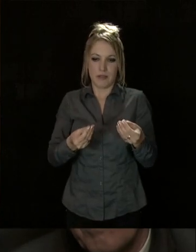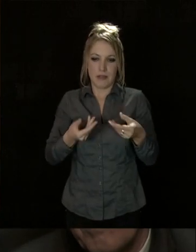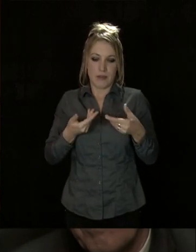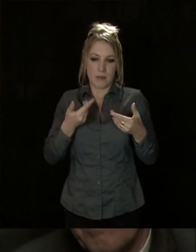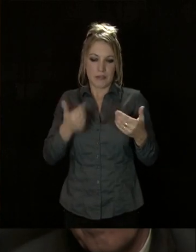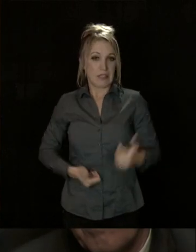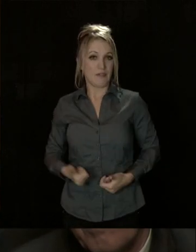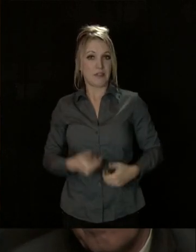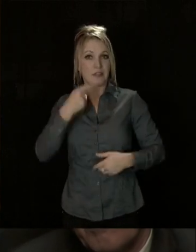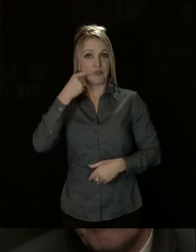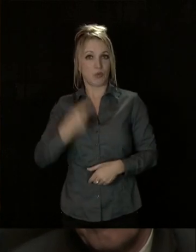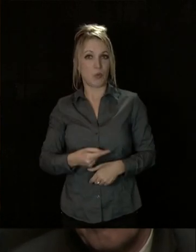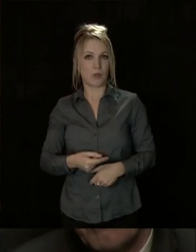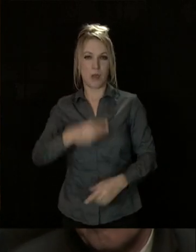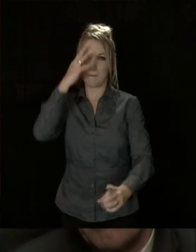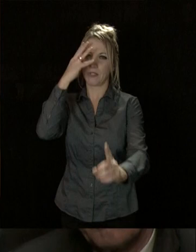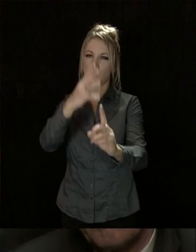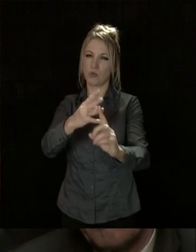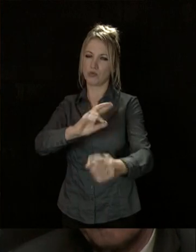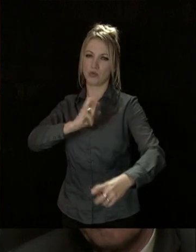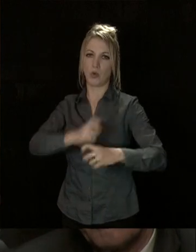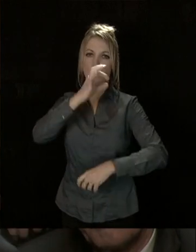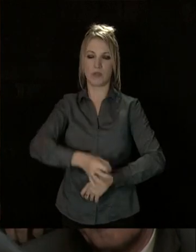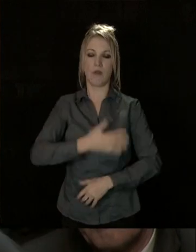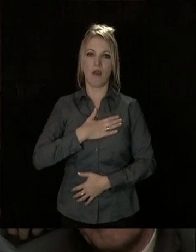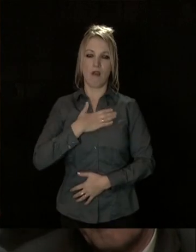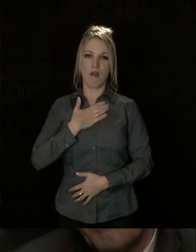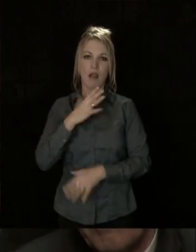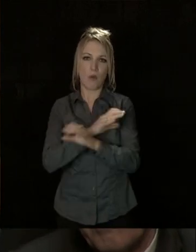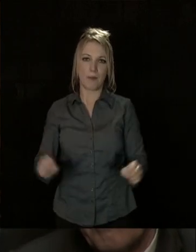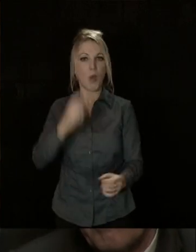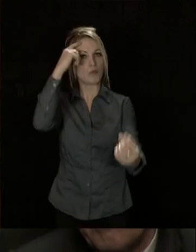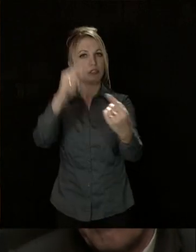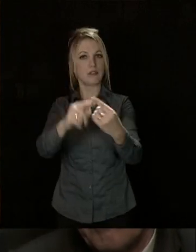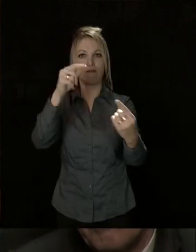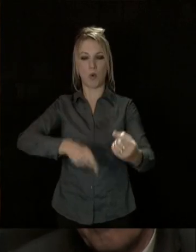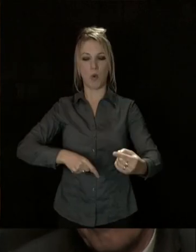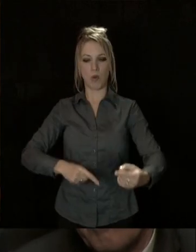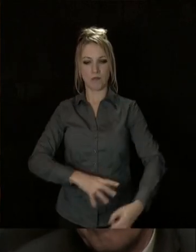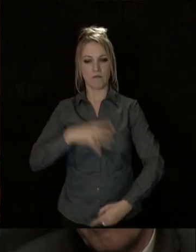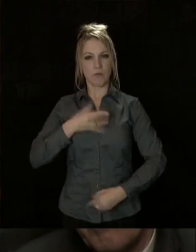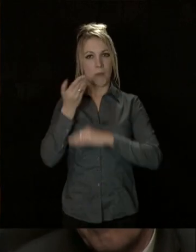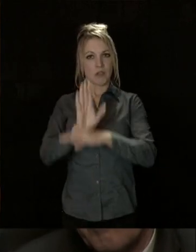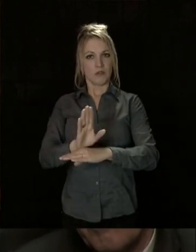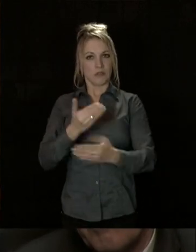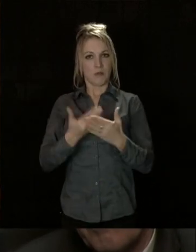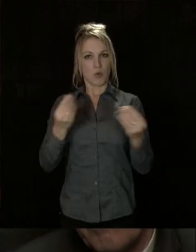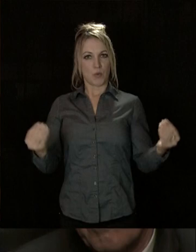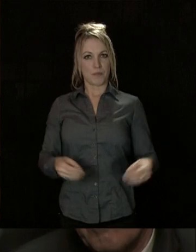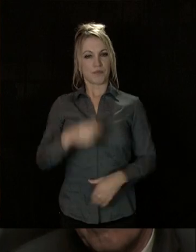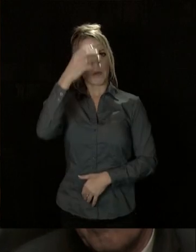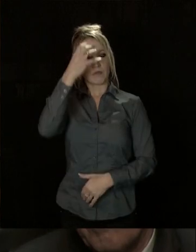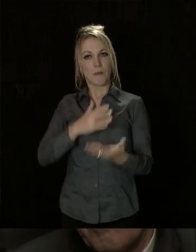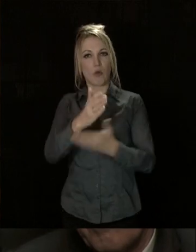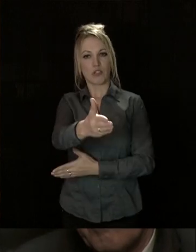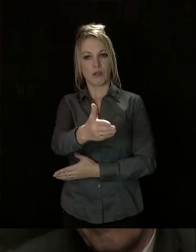mission exigeante mais exaltante. N'ayez pas d'autre but que d'en être digne, c'est déjà beaucoup. Les ambitions sont